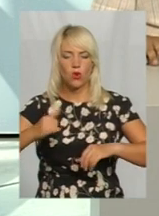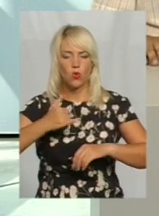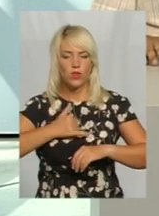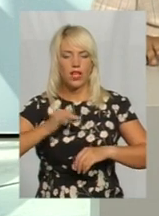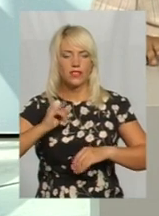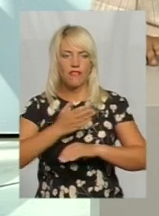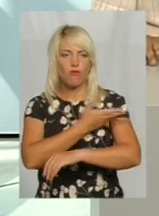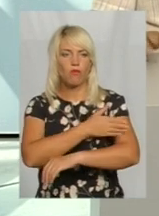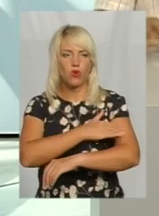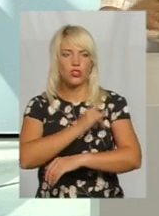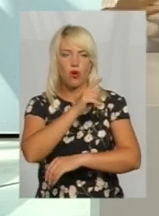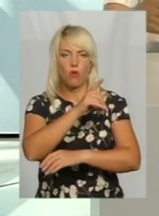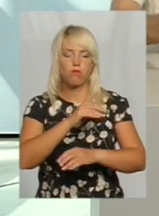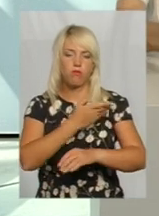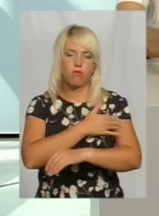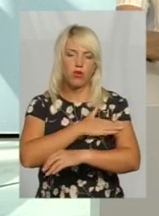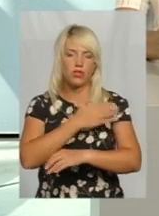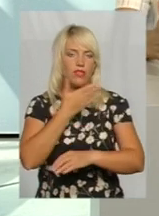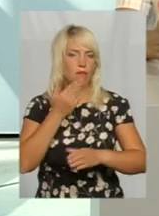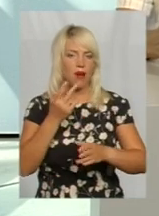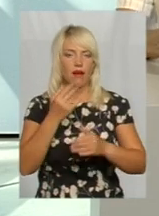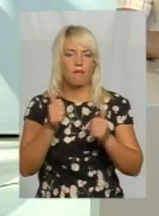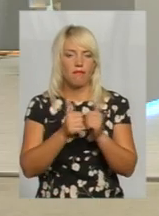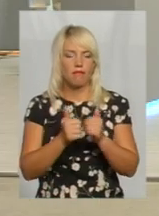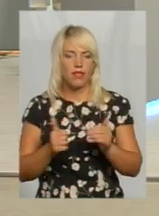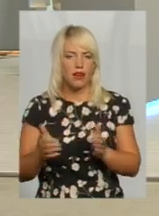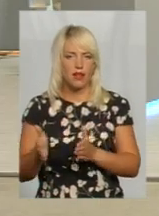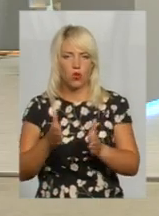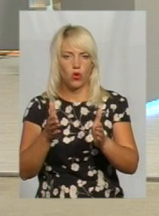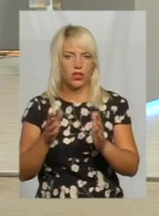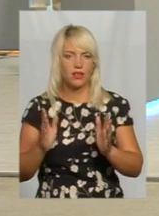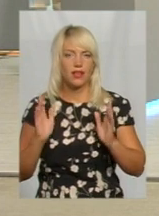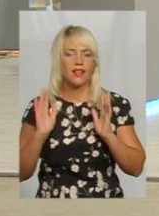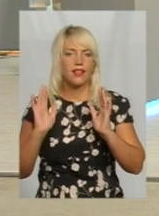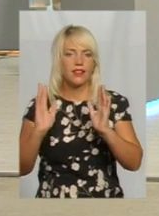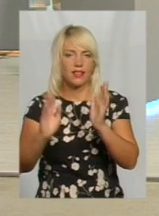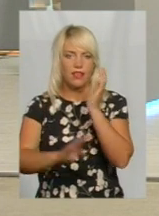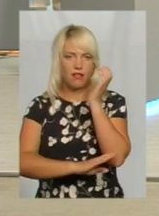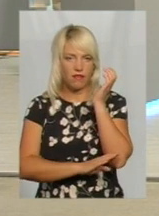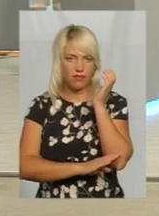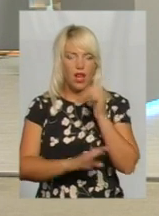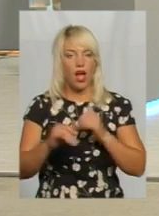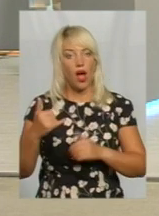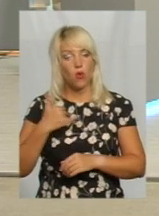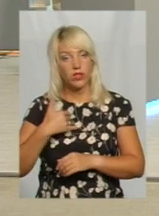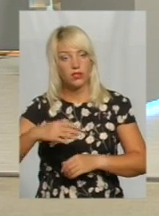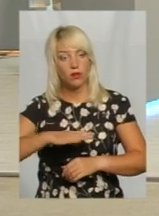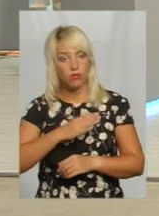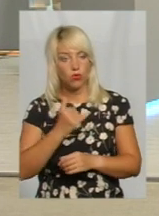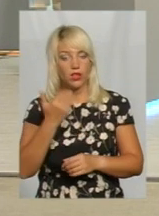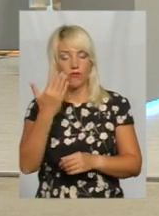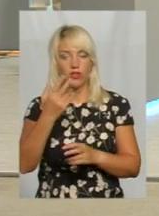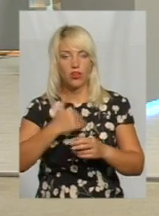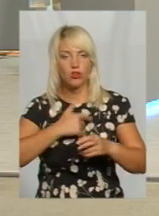вздовж дорог, доріг, ну не знаю, на той час не були дороги, де не було цих лісових смуг, так? А в нас були, вони хотіли